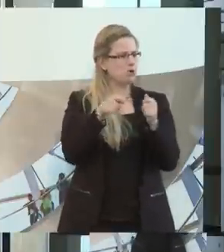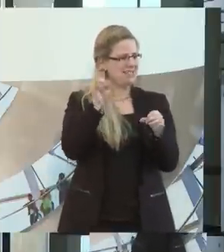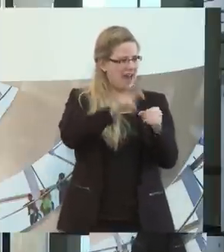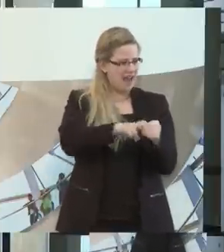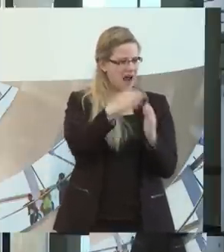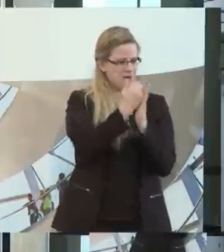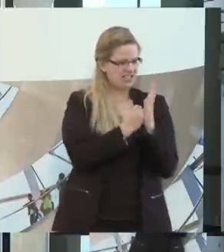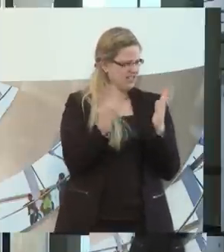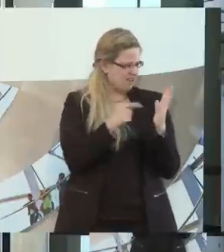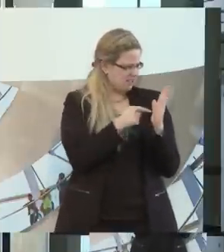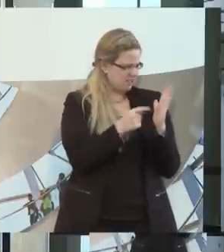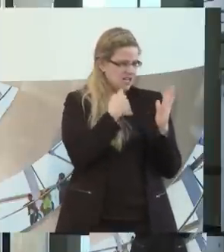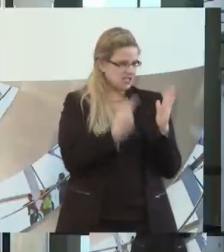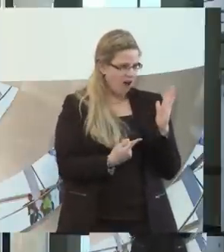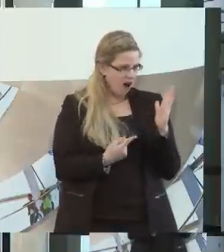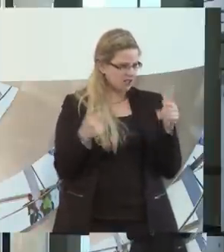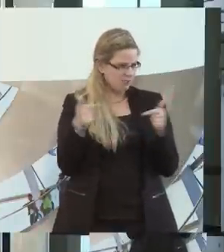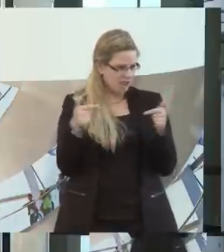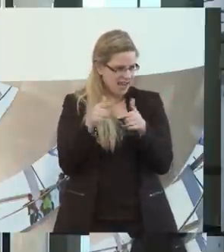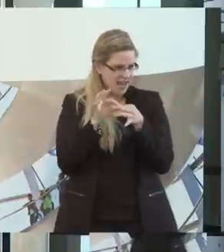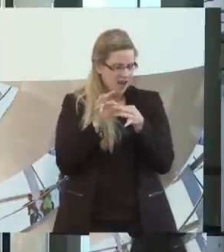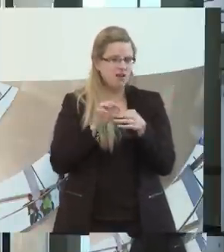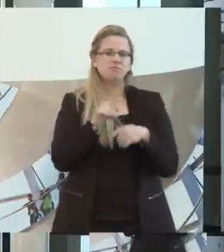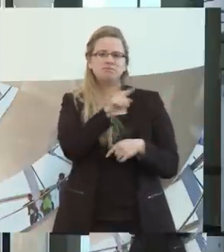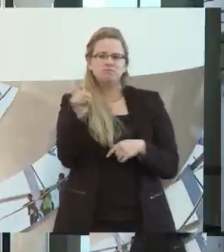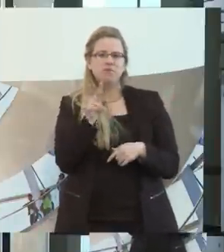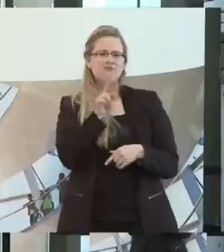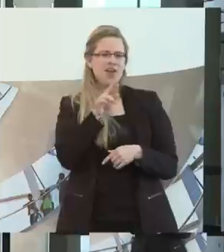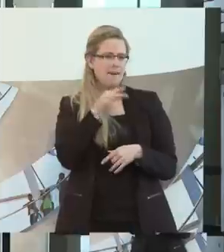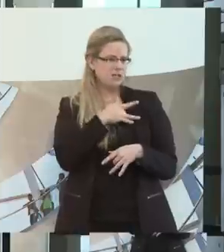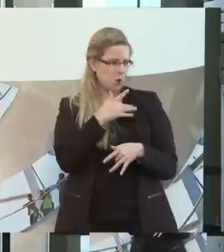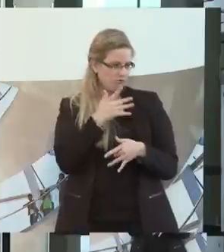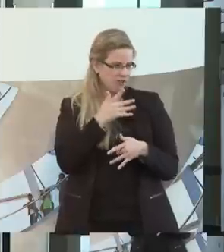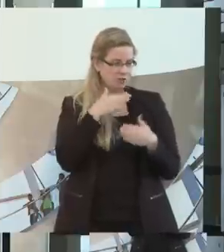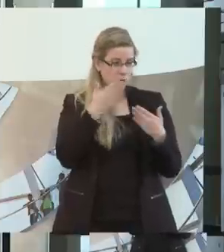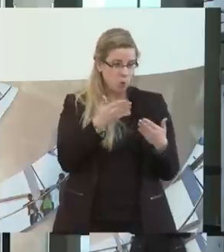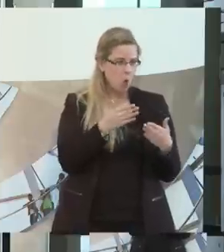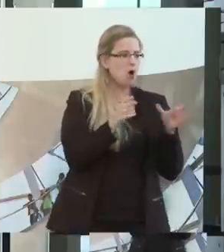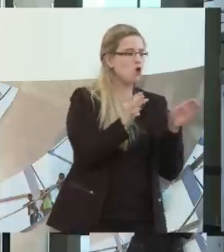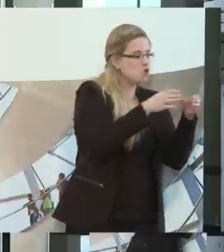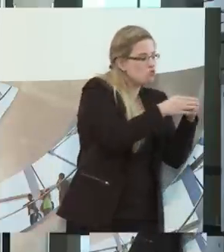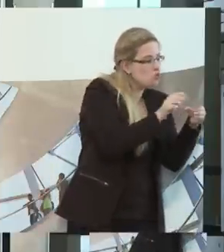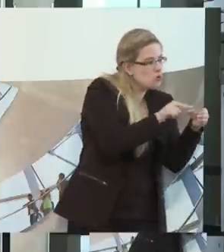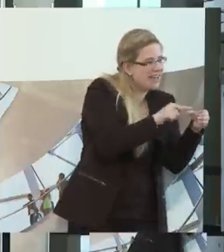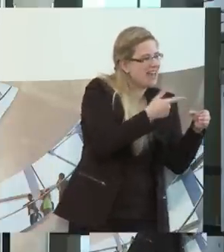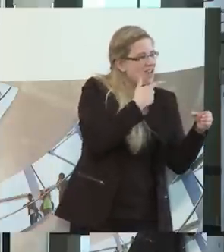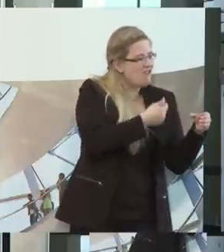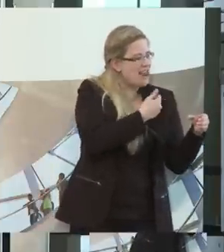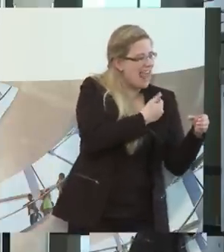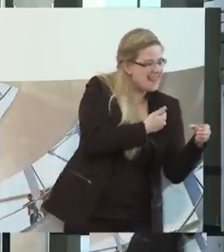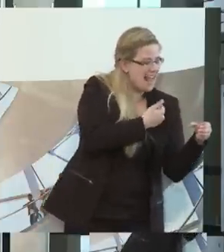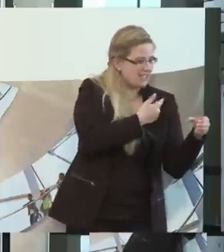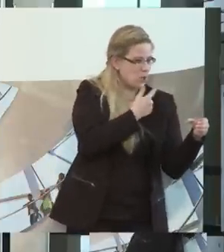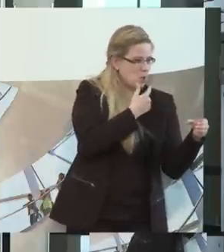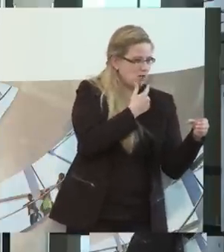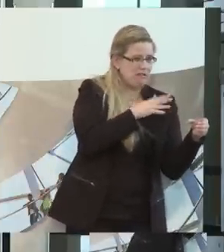können? Und können Sie den Betroffenen garantieren, dass das Ziel, die Kommunen zu entlasten, nicht letztendlich auch